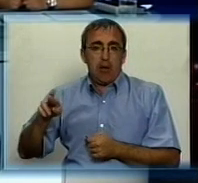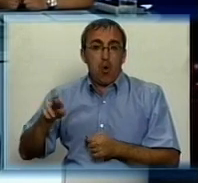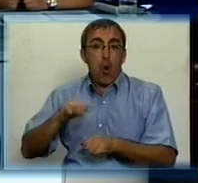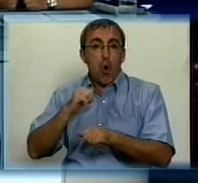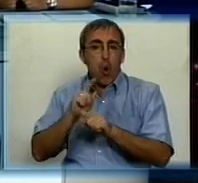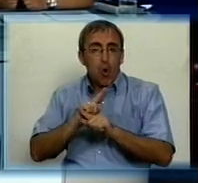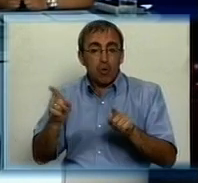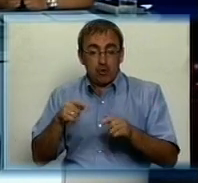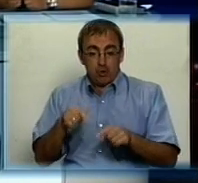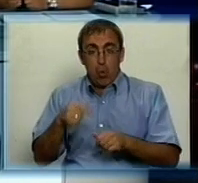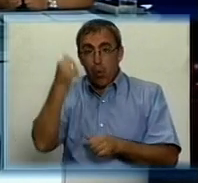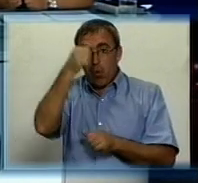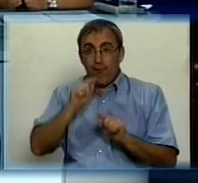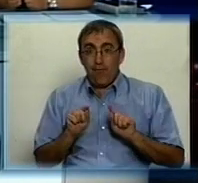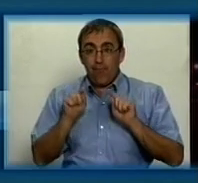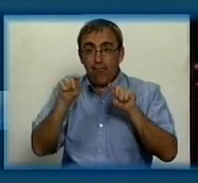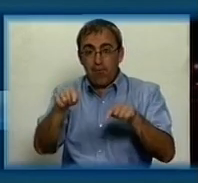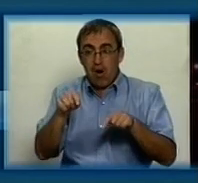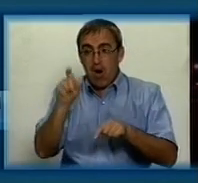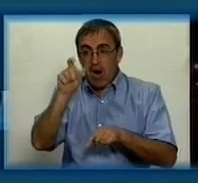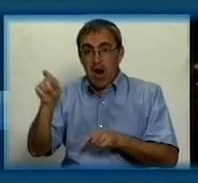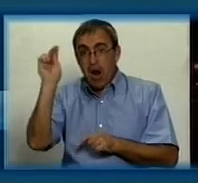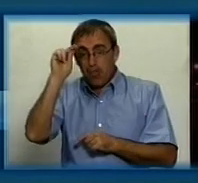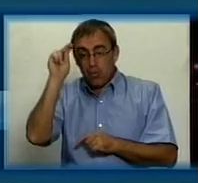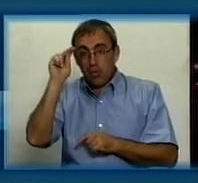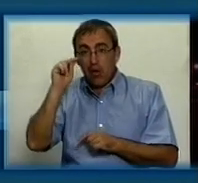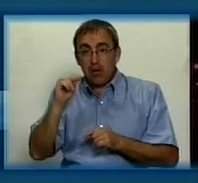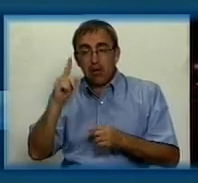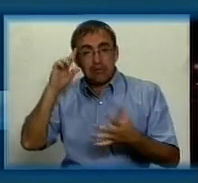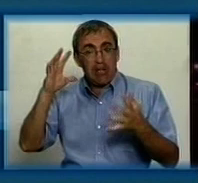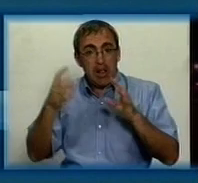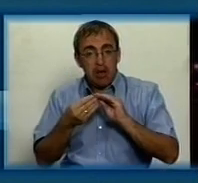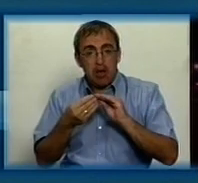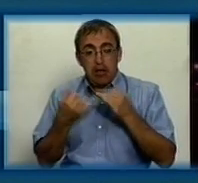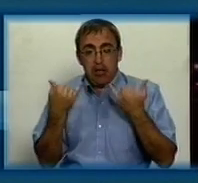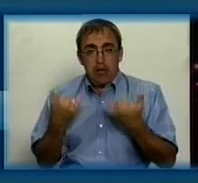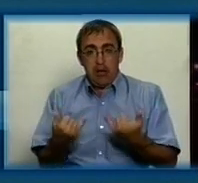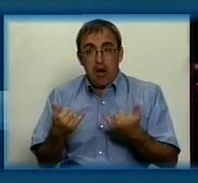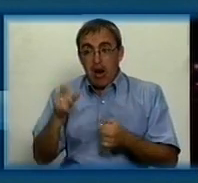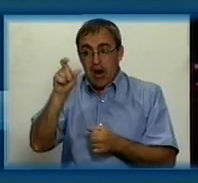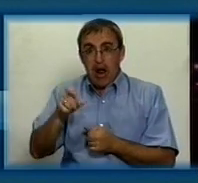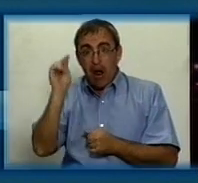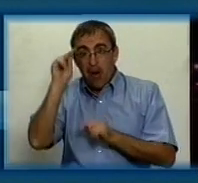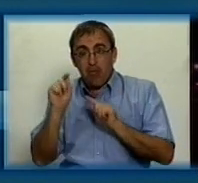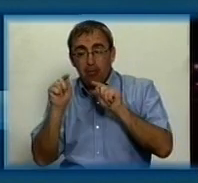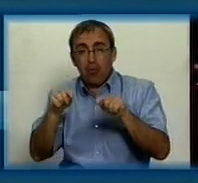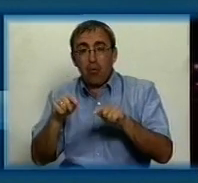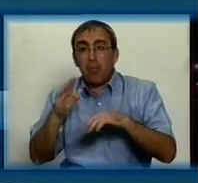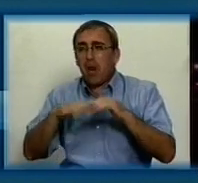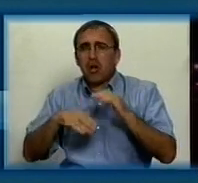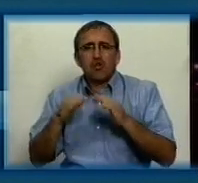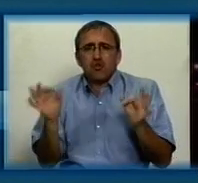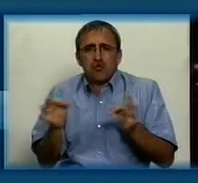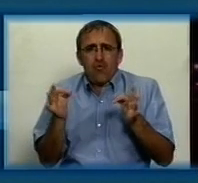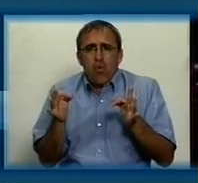цьогорічного вступу абітурієнтів, складається таке враження, що зараз від абітурієнту вже практично нічого не